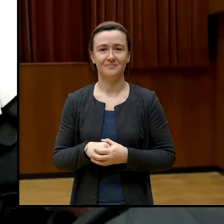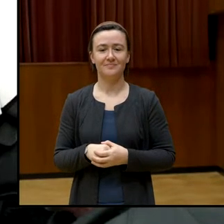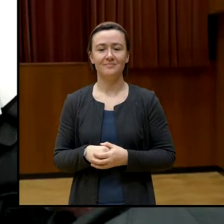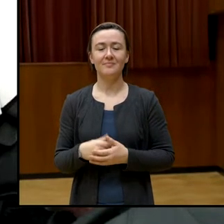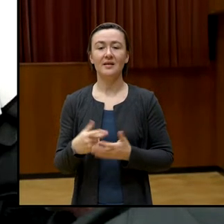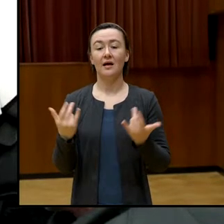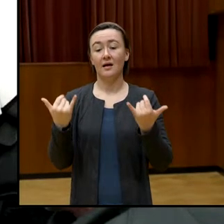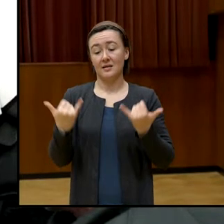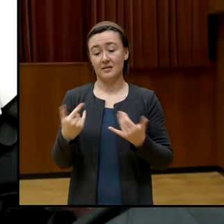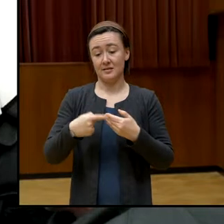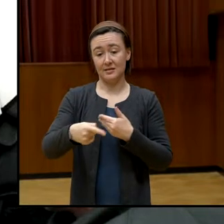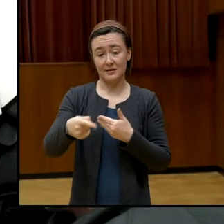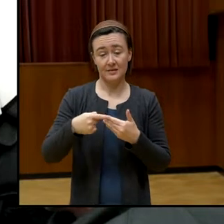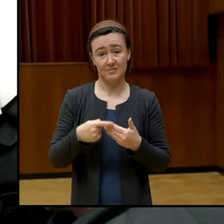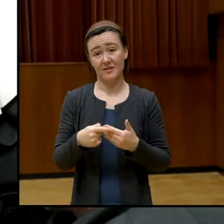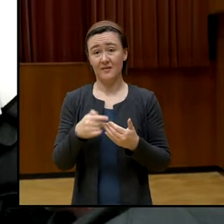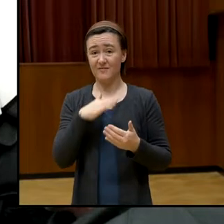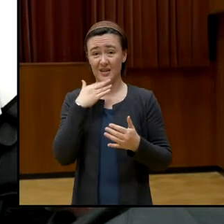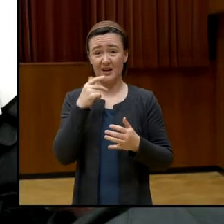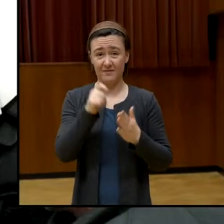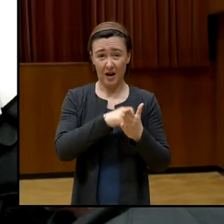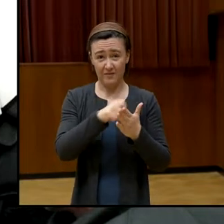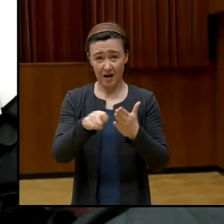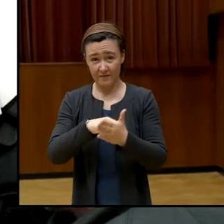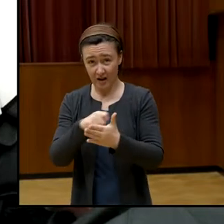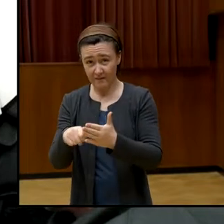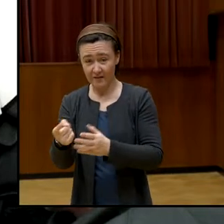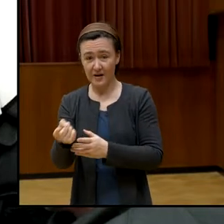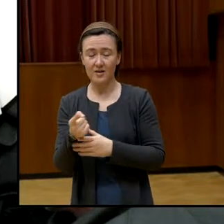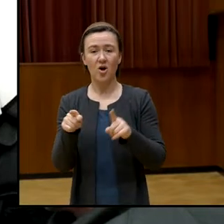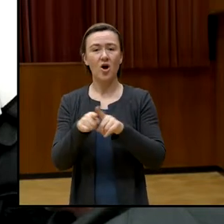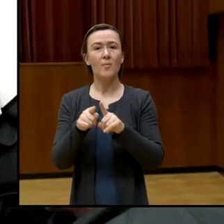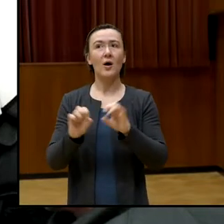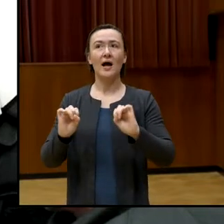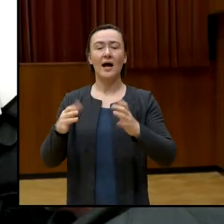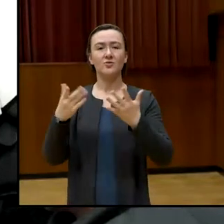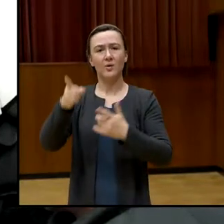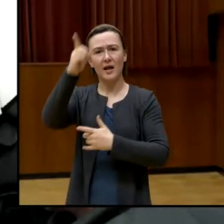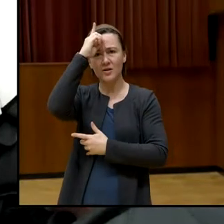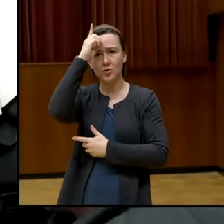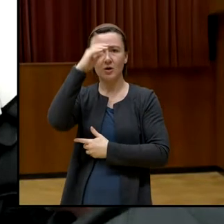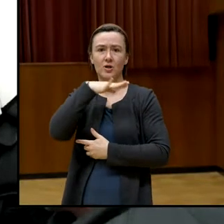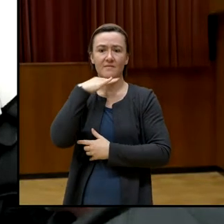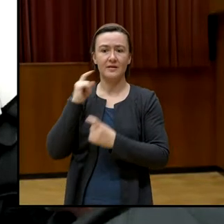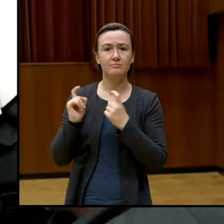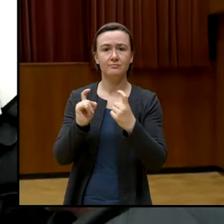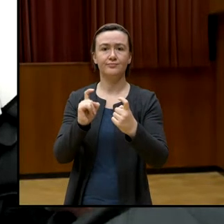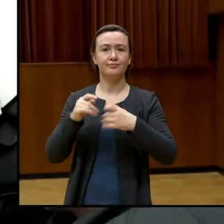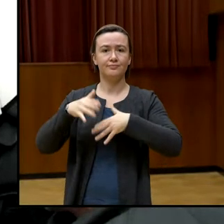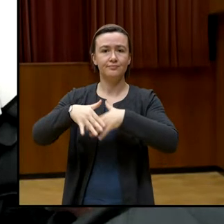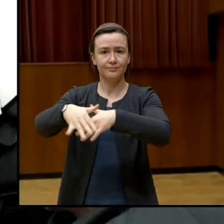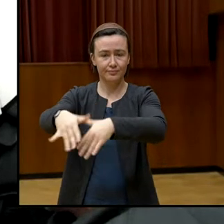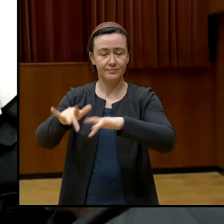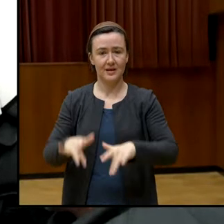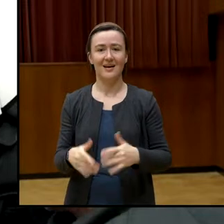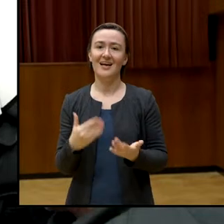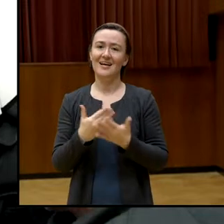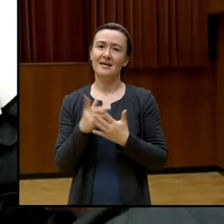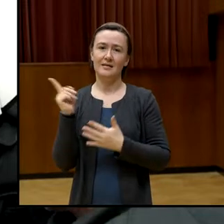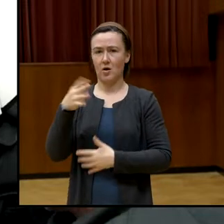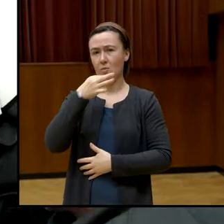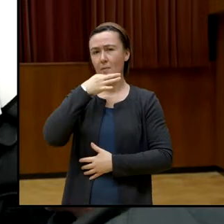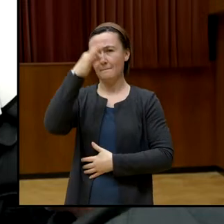aktuellen Demonstrationen und Diskussionen in Deutschland scheint mir dieses Bild zum einen besonders interessant und